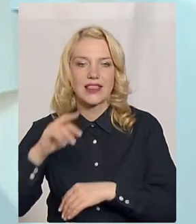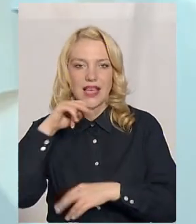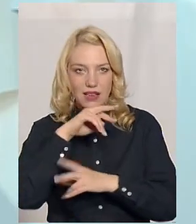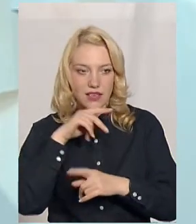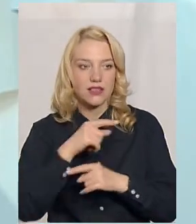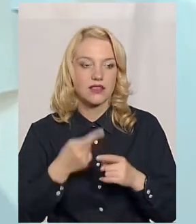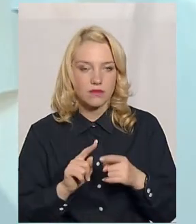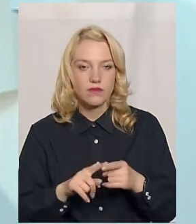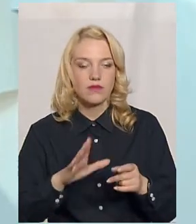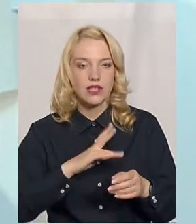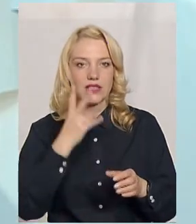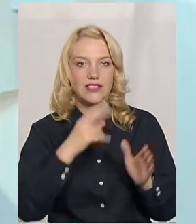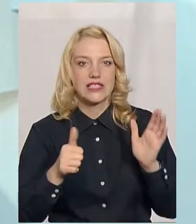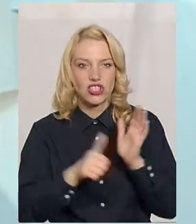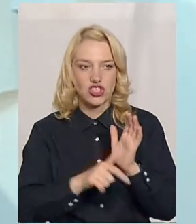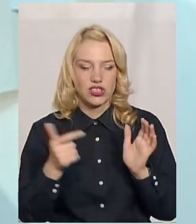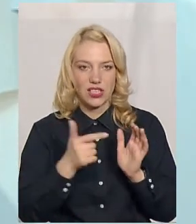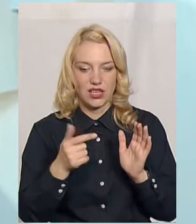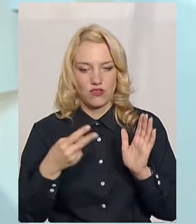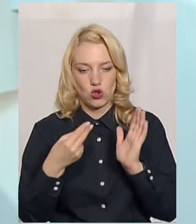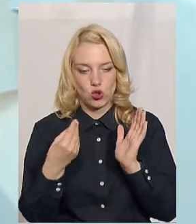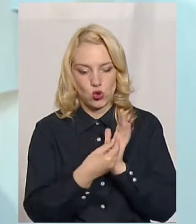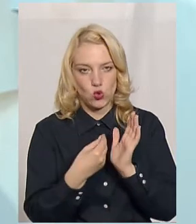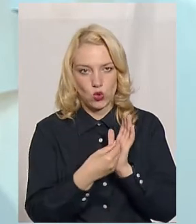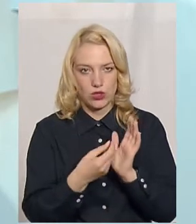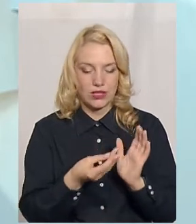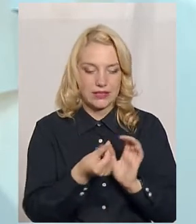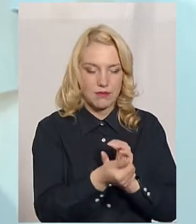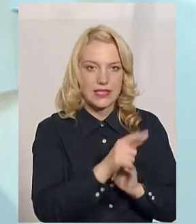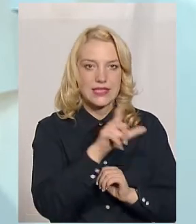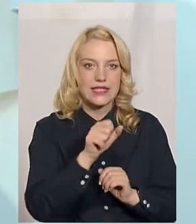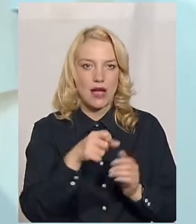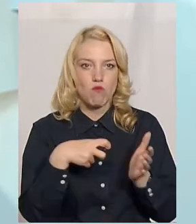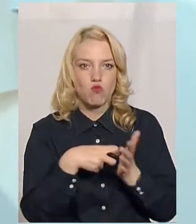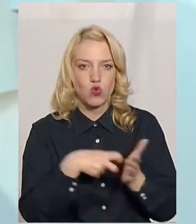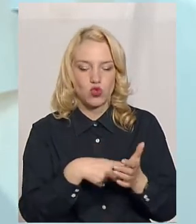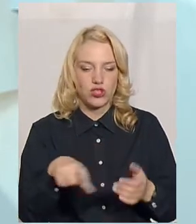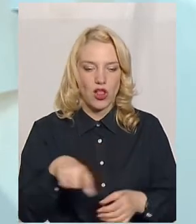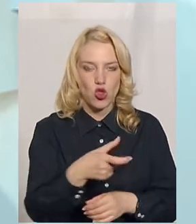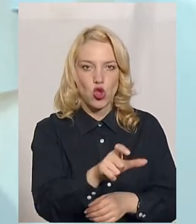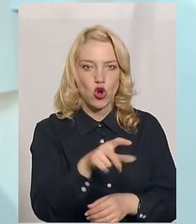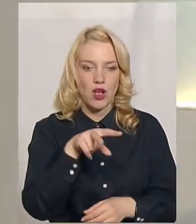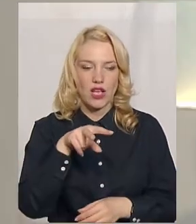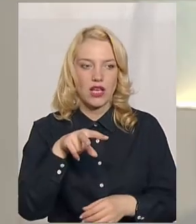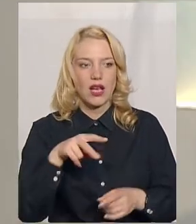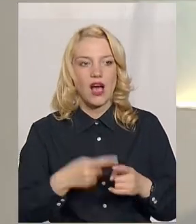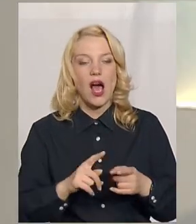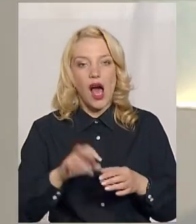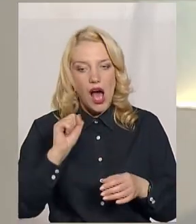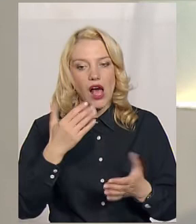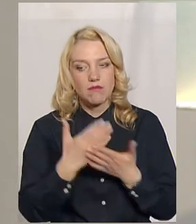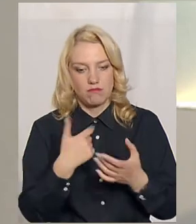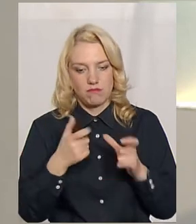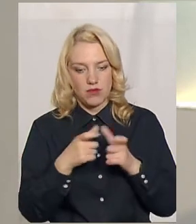відправляли. 26 гривень пацієнту стоїло отримати дома ліки. Ну, дорога в Хмельницький назад коштує сотні,